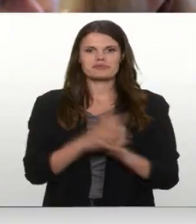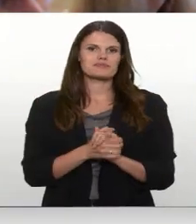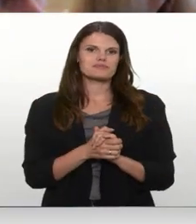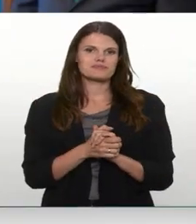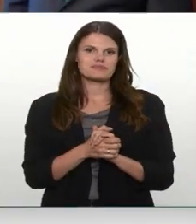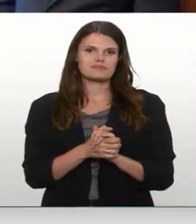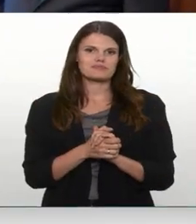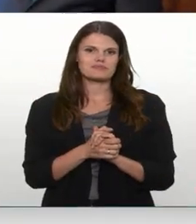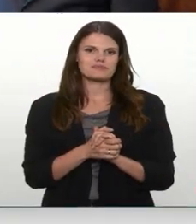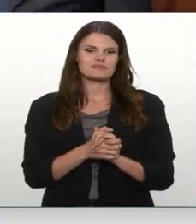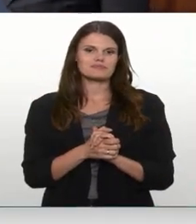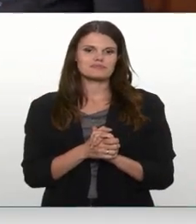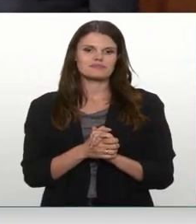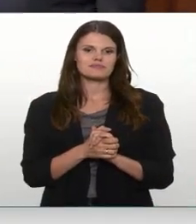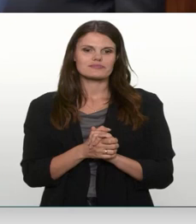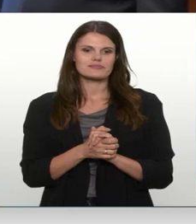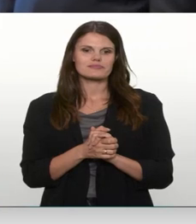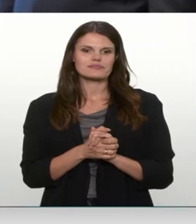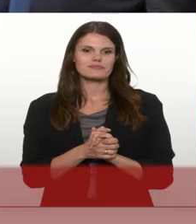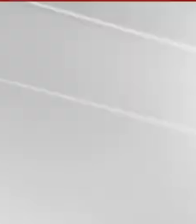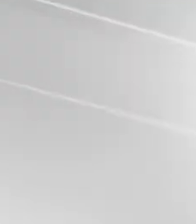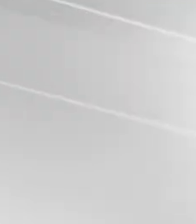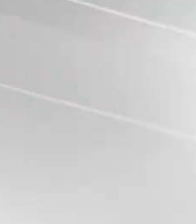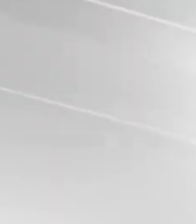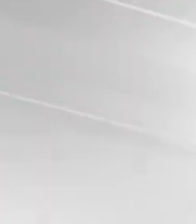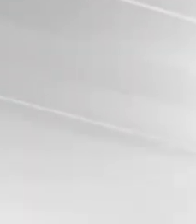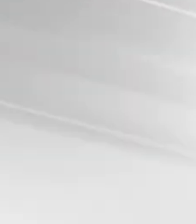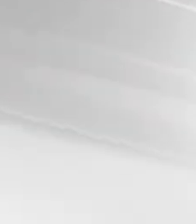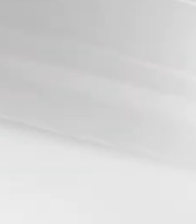Paļažājevs, Mikus Andersons, Zemgals reģionālā televīzija.